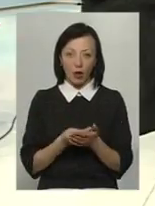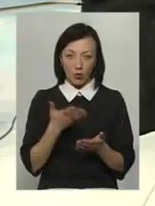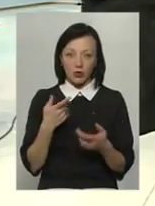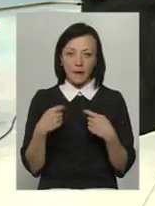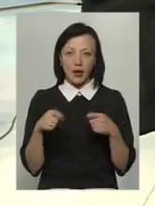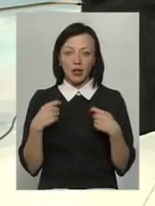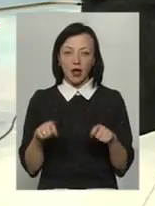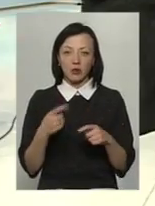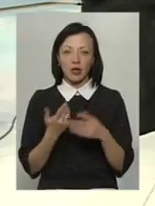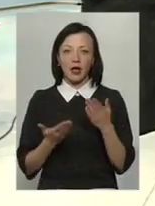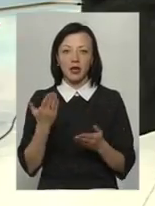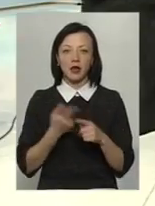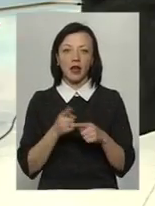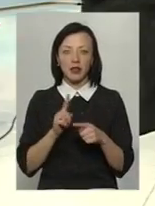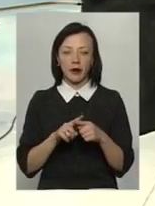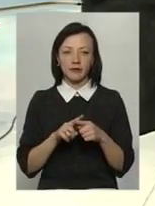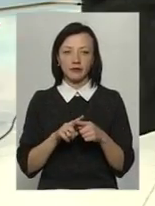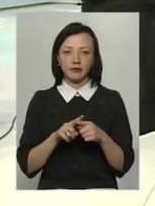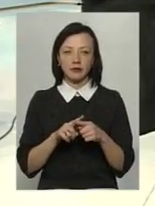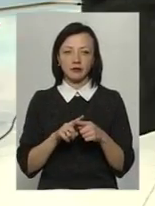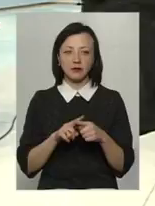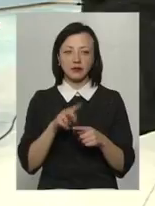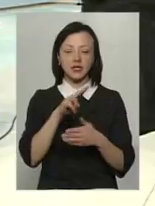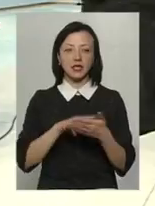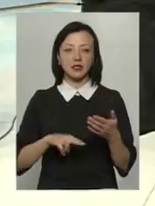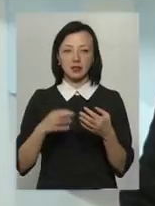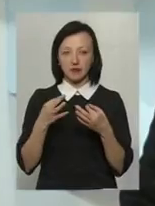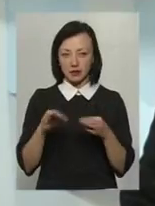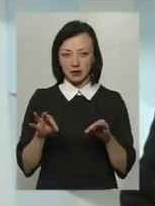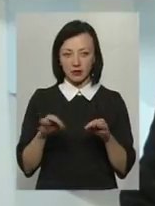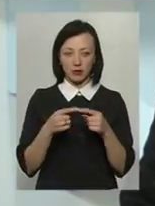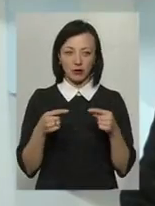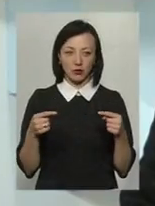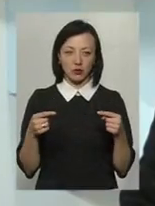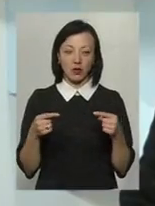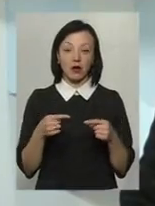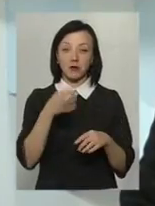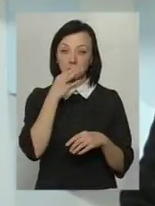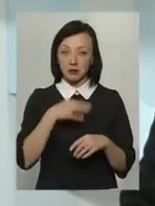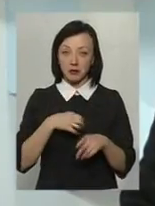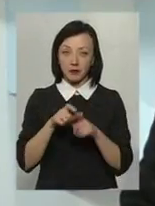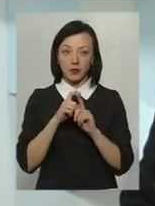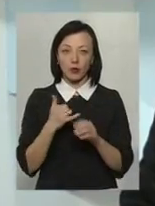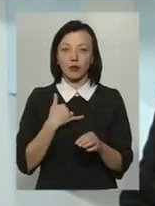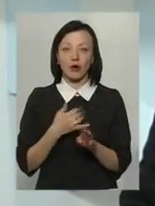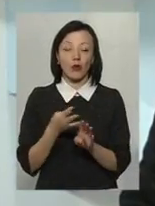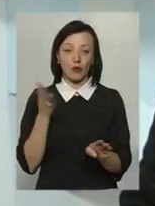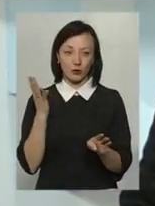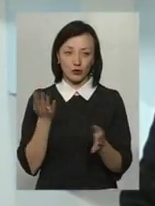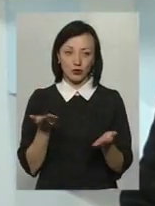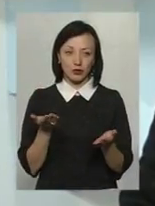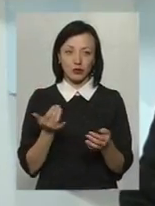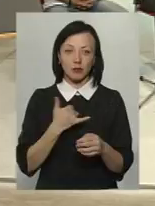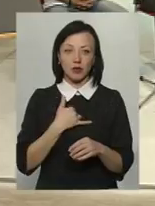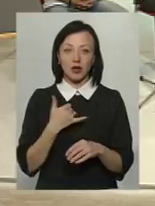продається, якщо це сертифіційний продукт. Він мені сказав следующее, да у мене очередь, у мене із